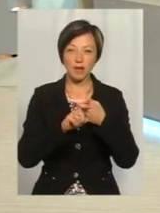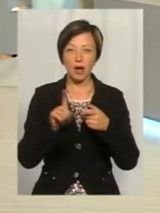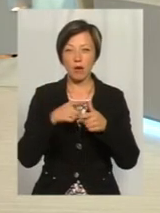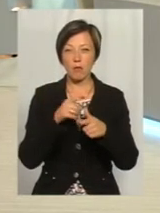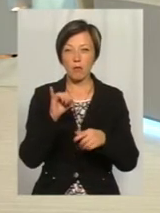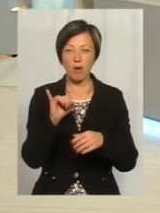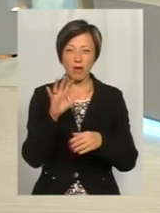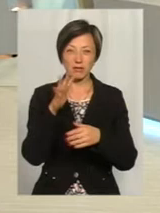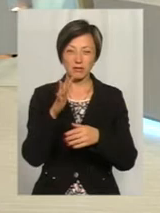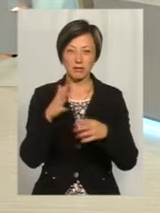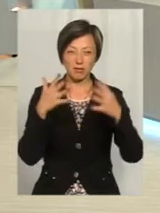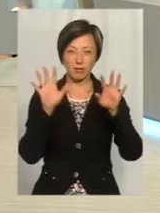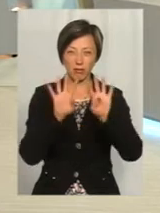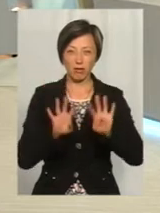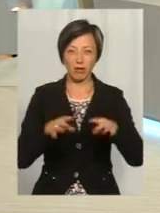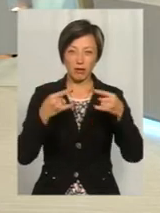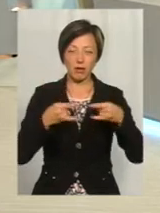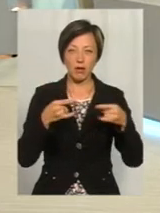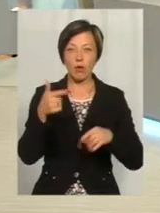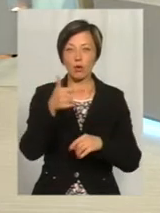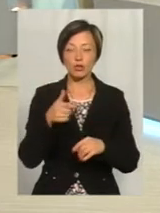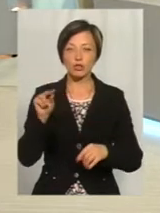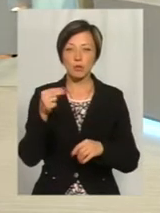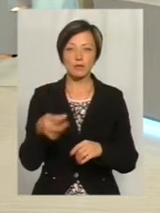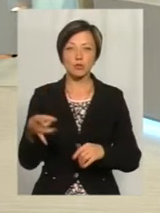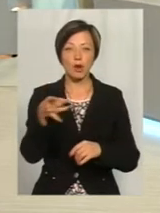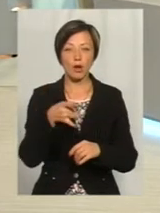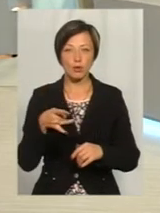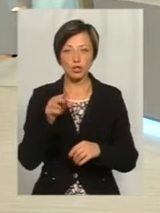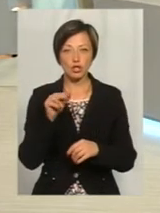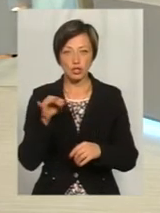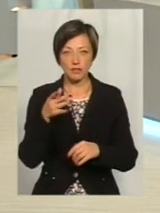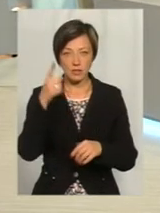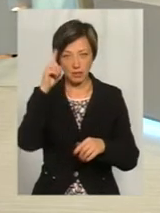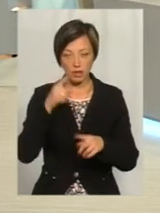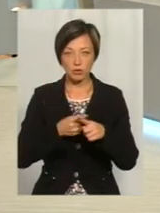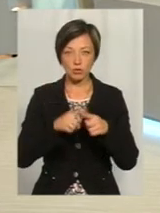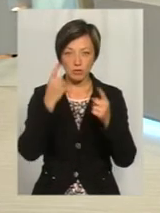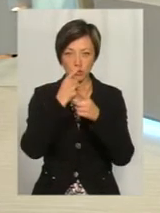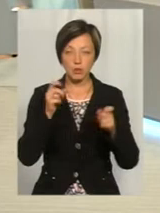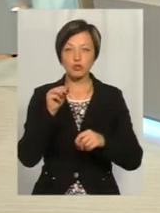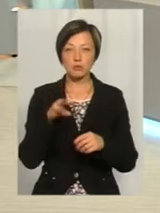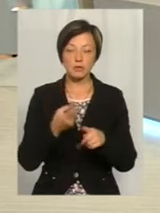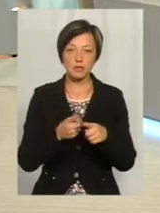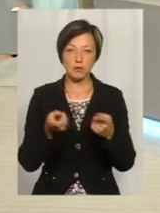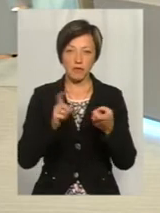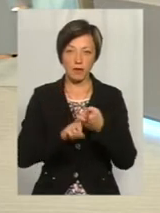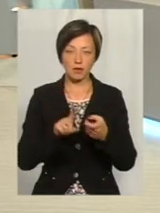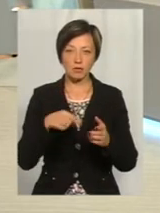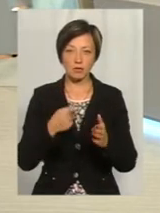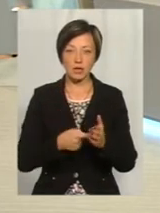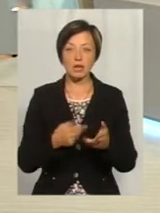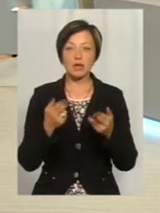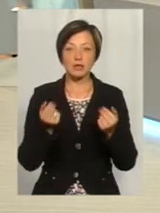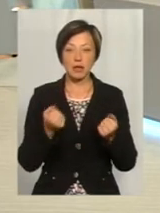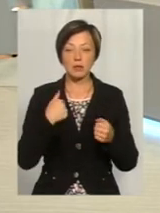сигнал у Городоцькому і Чемеровецькому районі. Чи ви володієте цією інформацією, з чим це пов'язано? Звичайно, такою